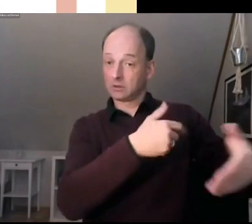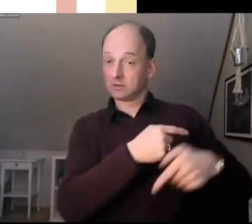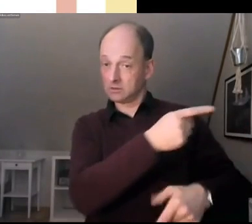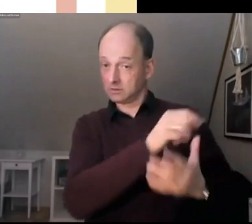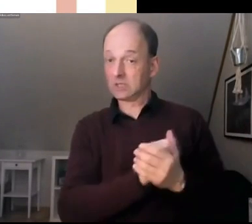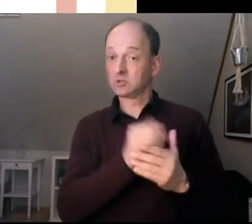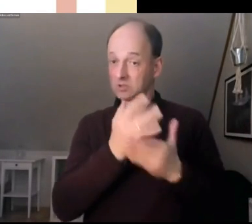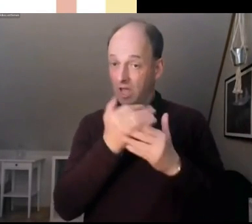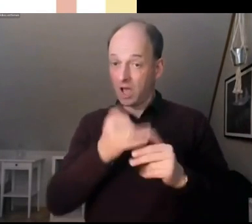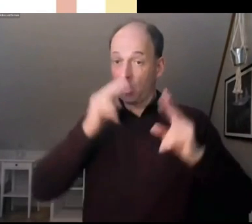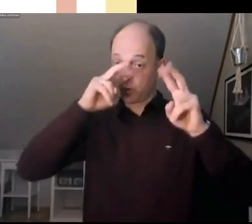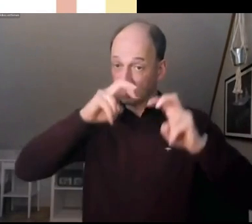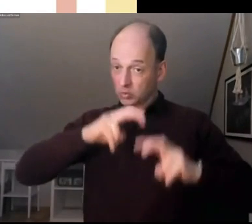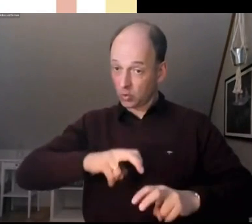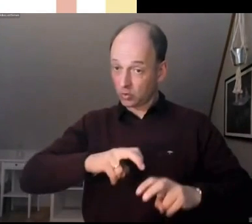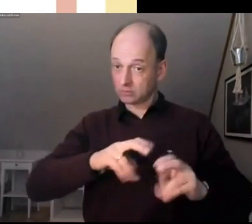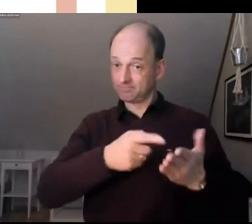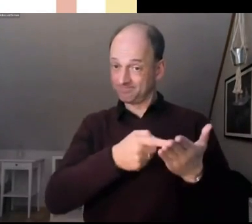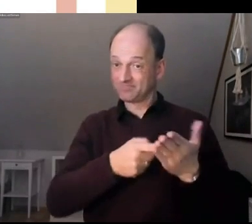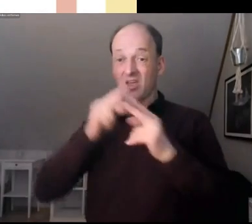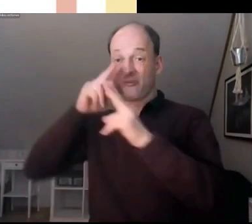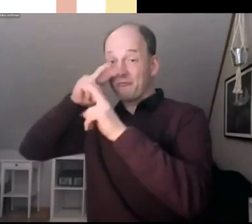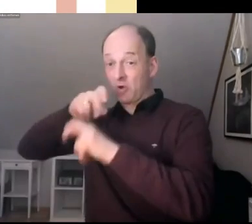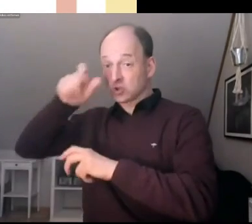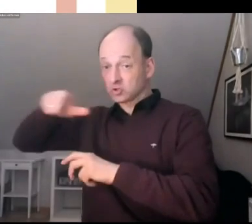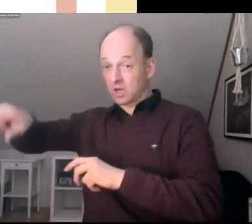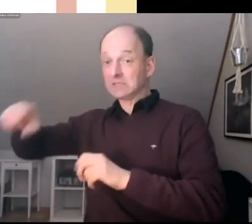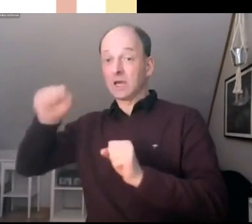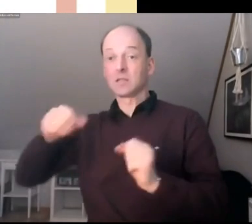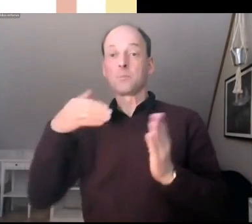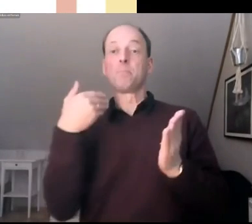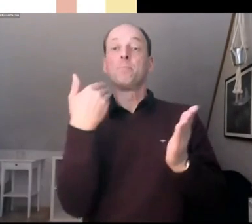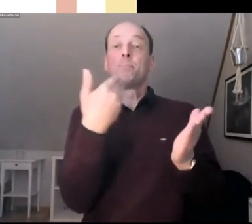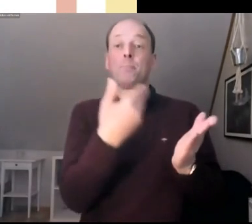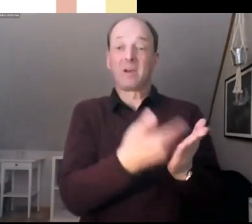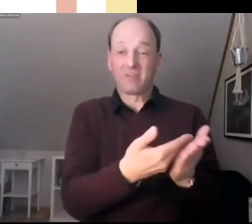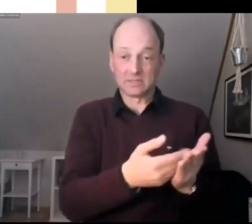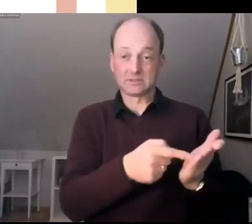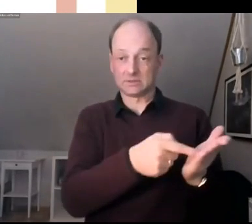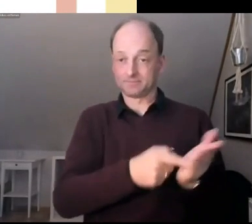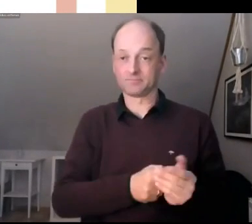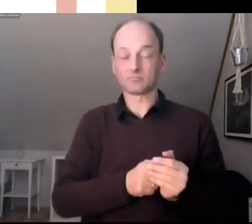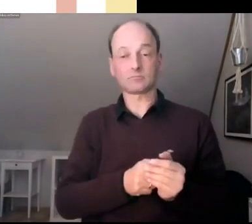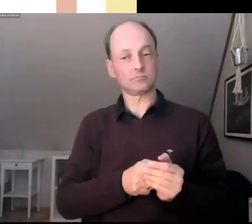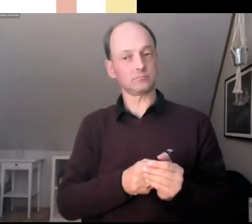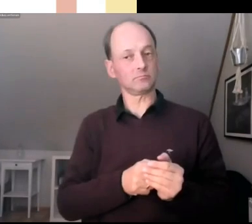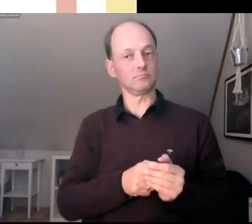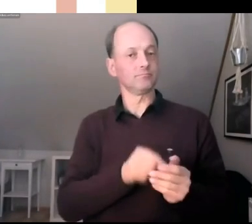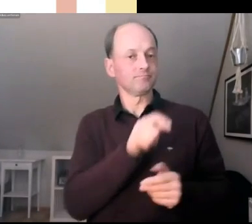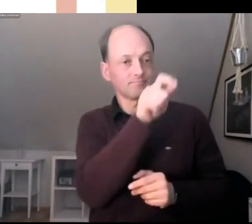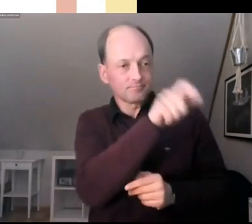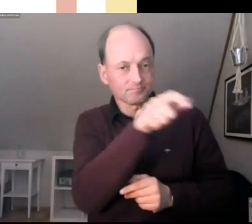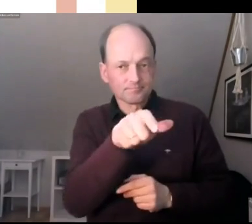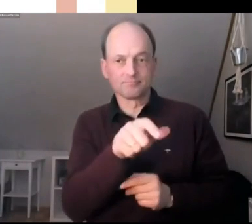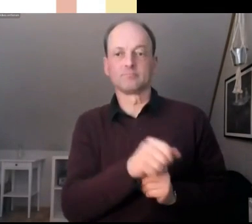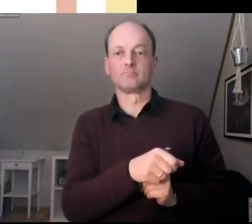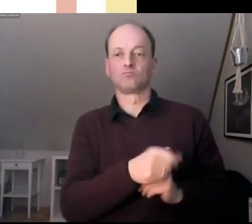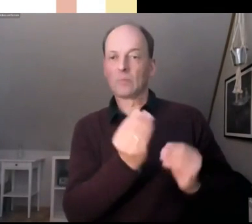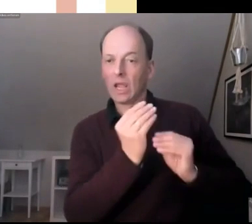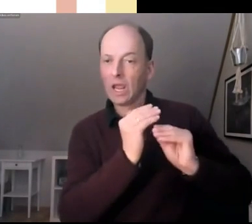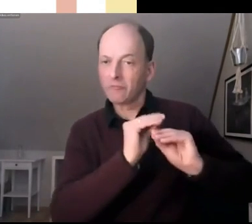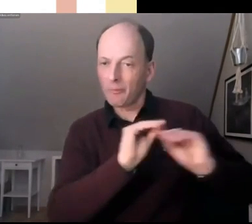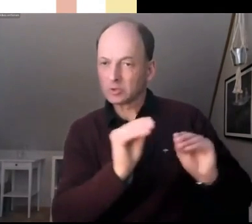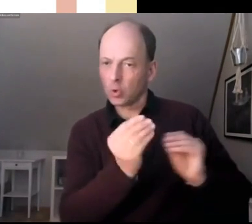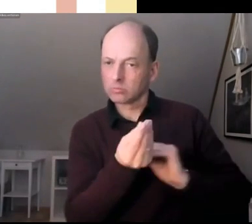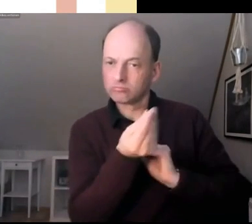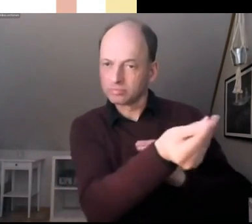zugegeben, wo die ForscherInnen wirklich zeigen konnten, es macht einen Unterschied, ob wir Menschen nur in Anführungszeichen Informationen geben, Informationen sind ja